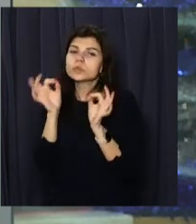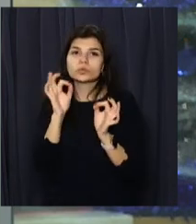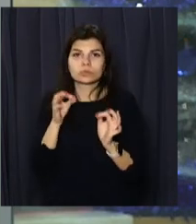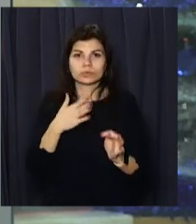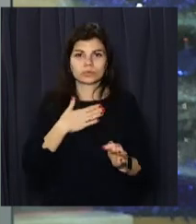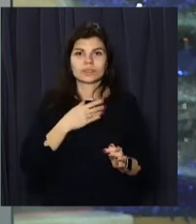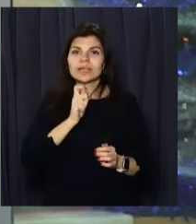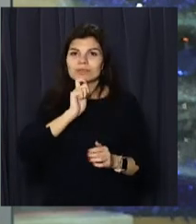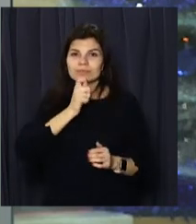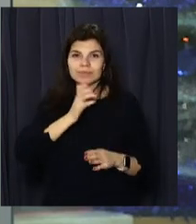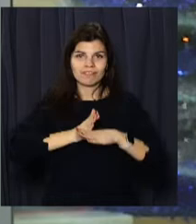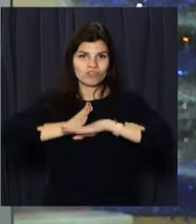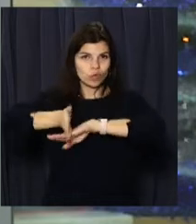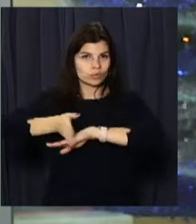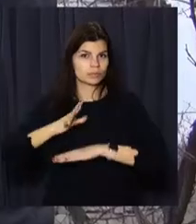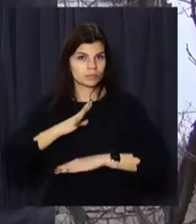Олександр Тущенко.